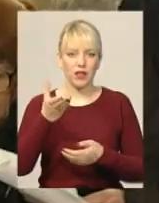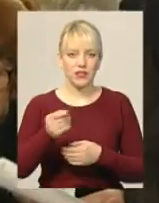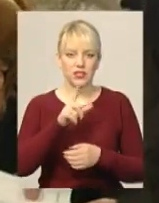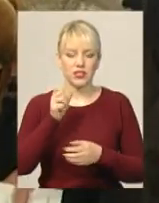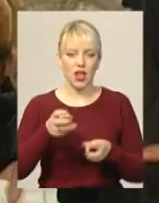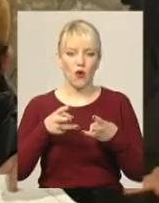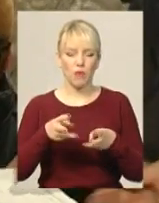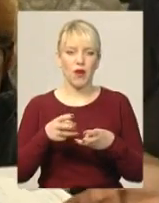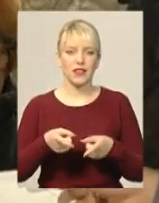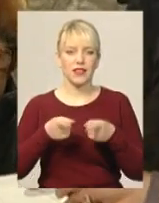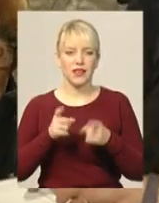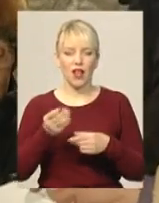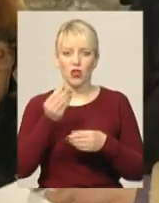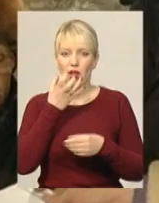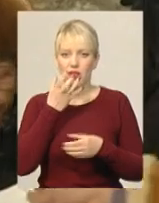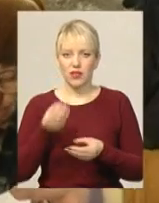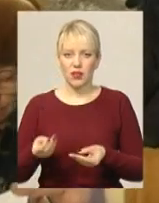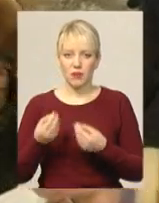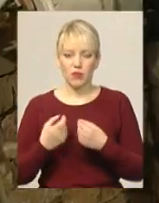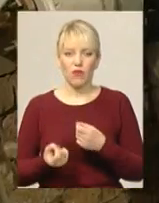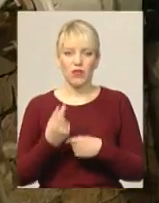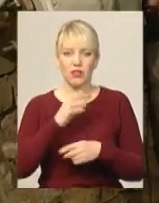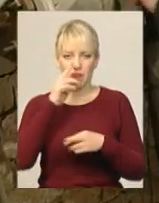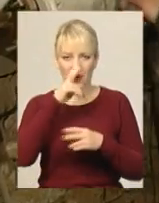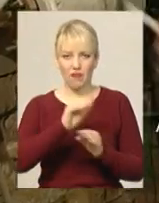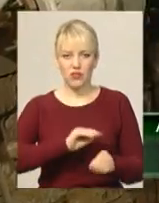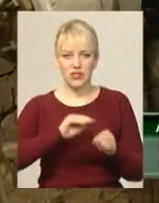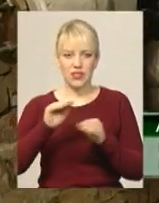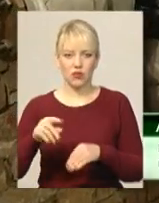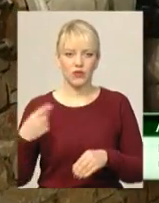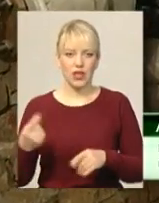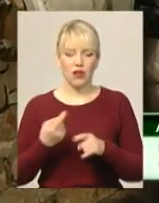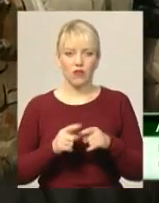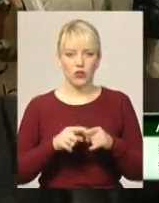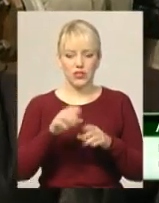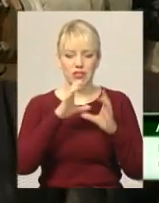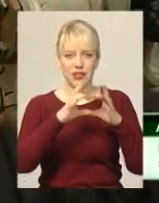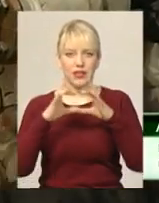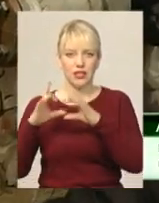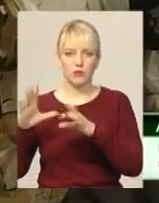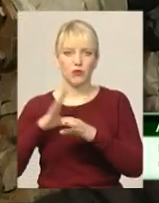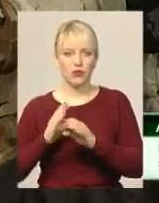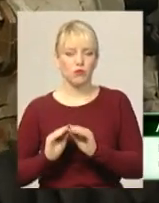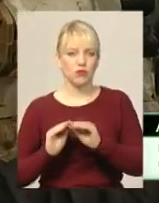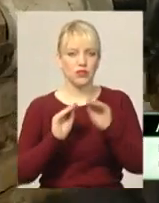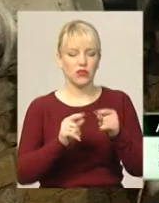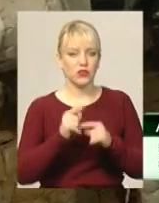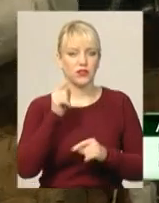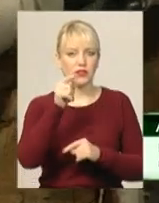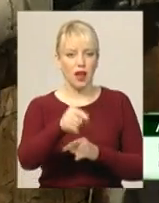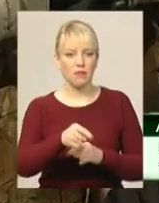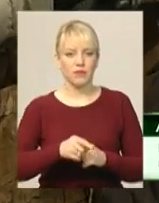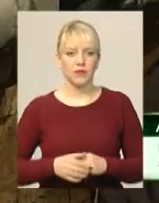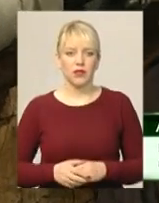тепло виникло через неправильно встановлений прилад обліку Оці датчики, вони мали б бути встановлені там, після